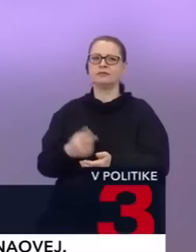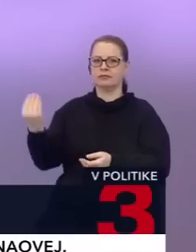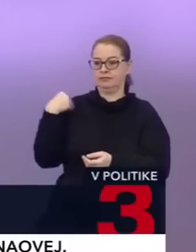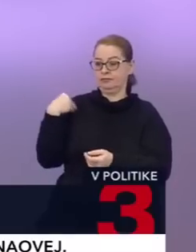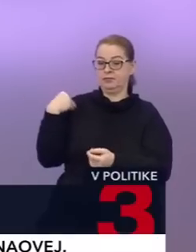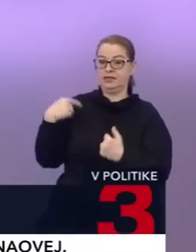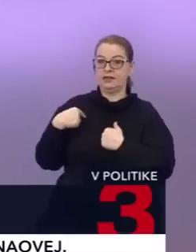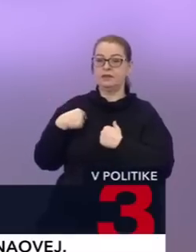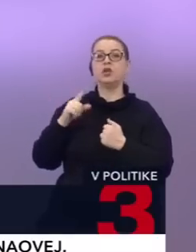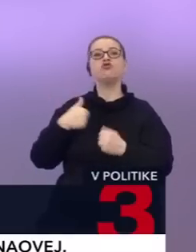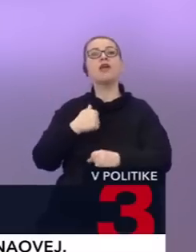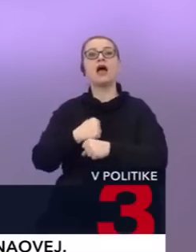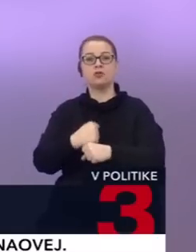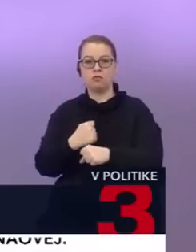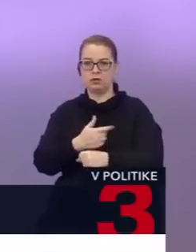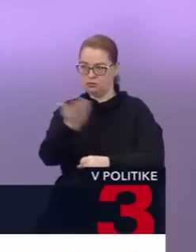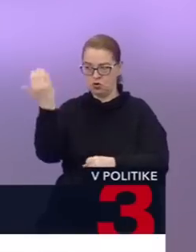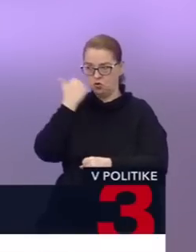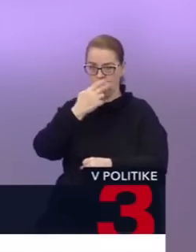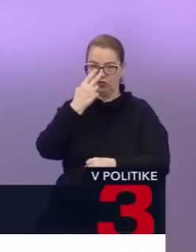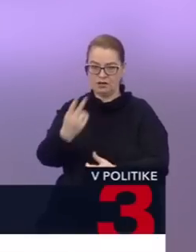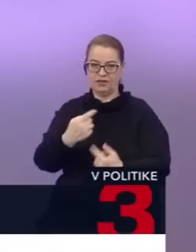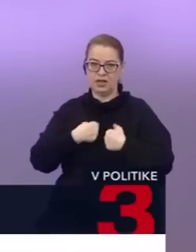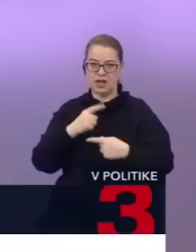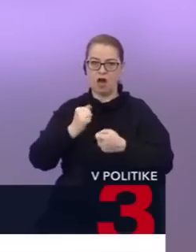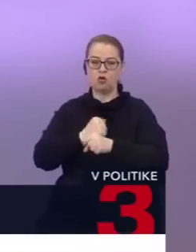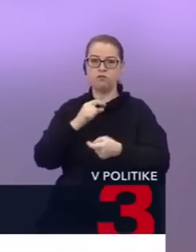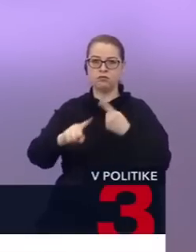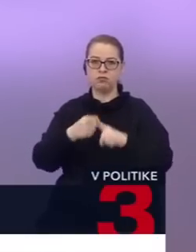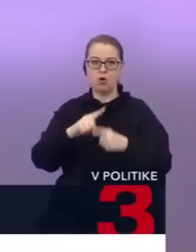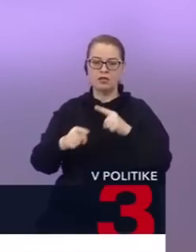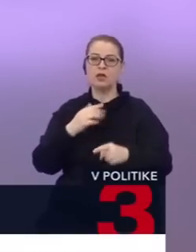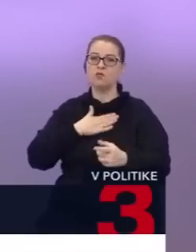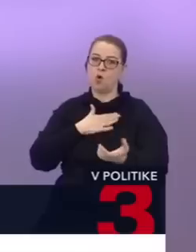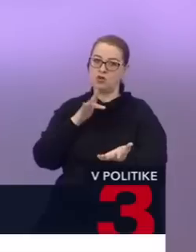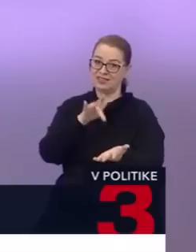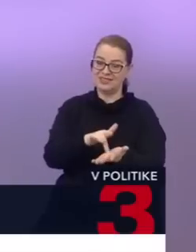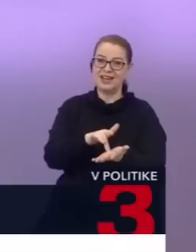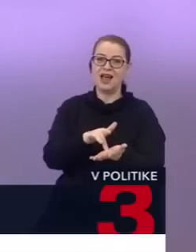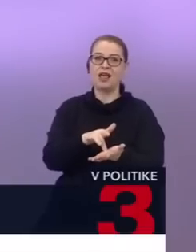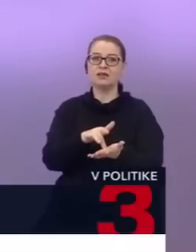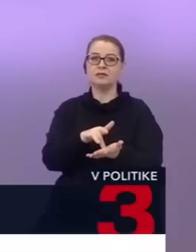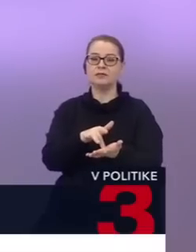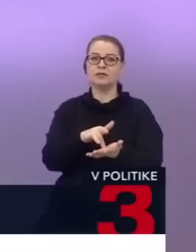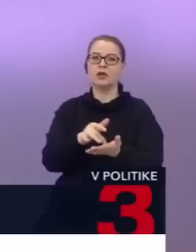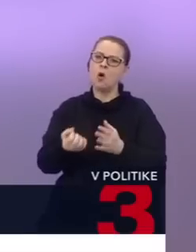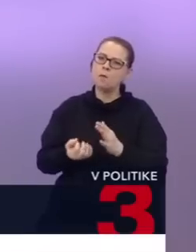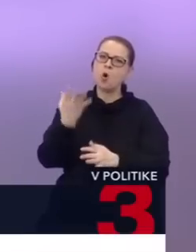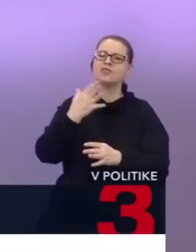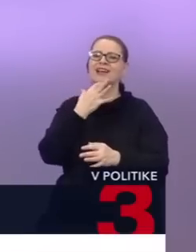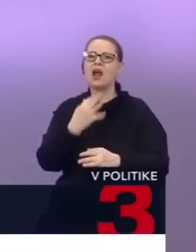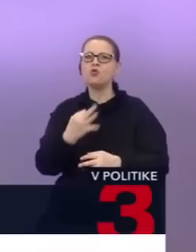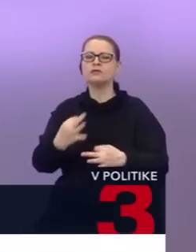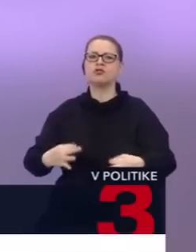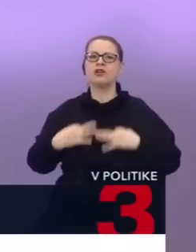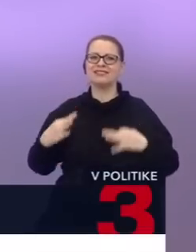občania to môžu vidieť. A je to politika, ktorá, alebo ten môj cieľ, tá vízia politiky na Slovensku je moderná, úspešná,